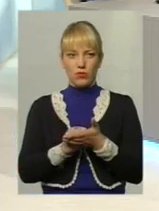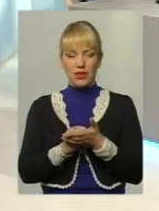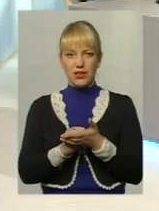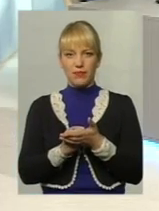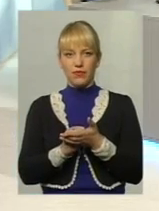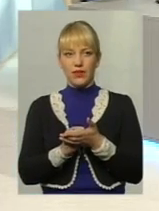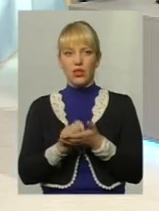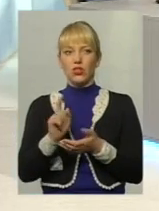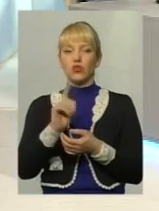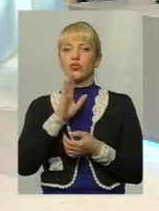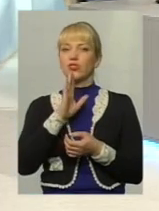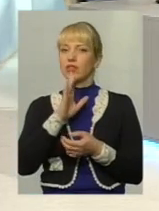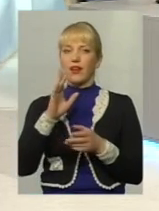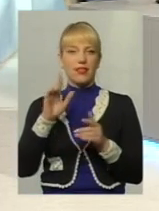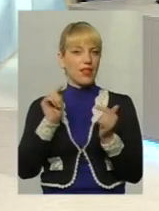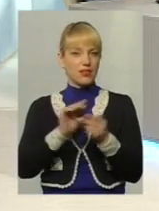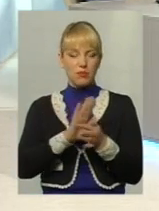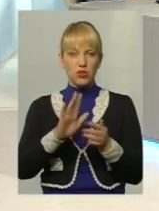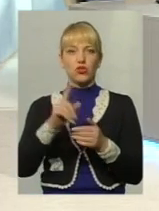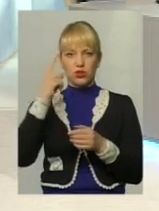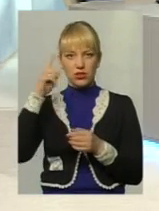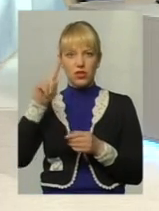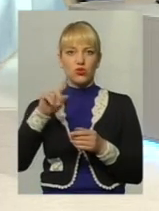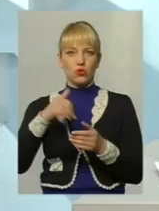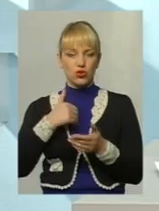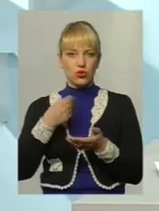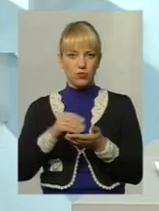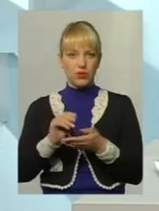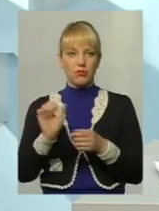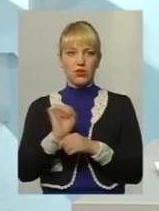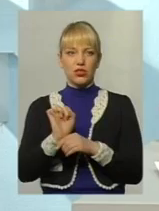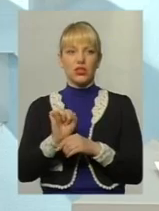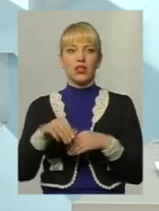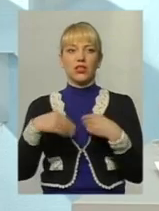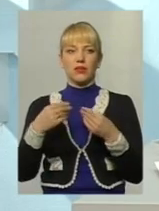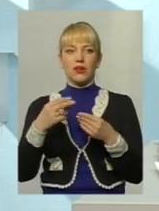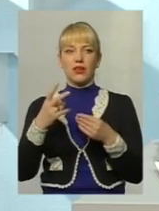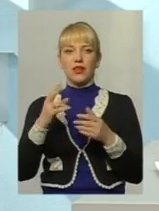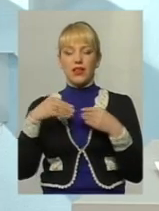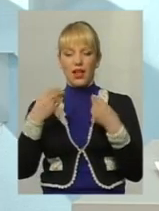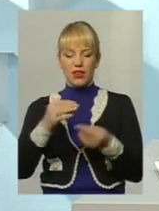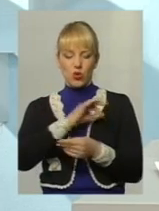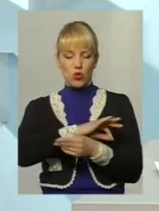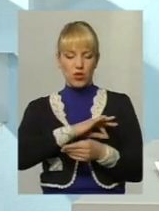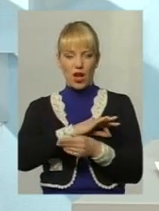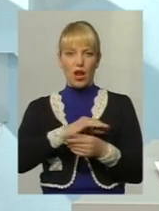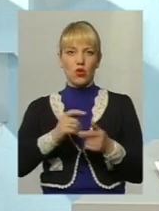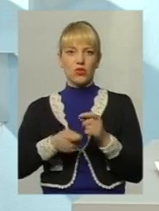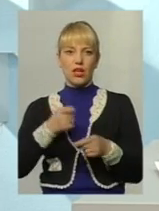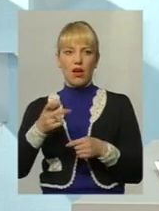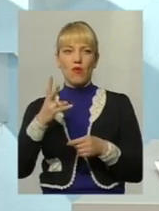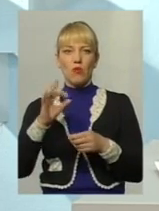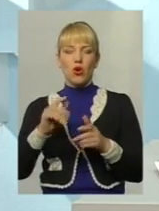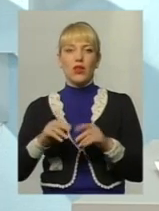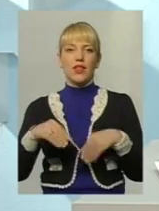не заперечує, що вона в курсі. Так, надати нотаріально завірену заяву про надання згоди на набуття у власність цього майна.